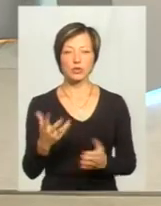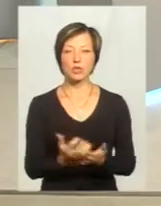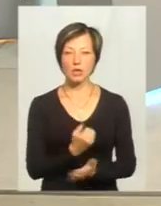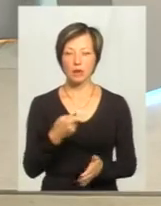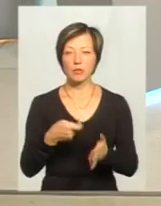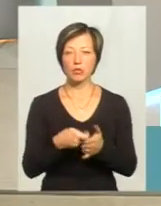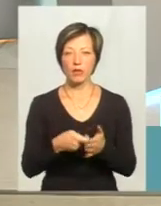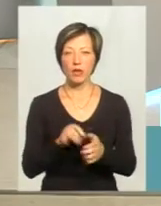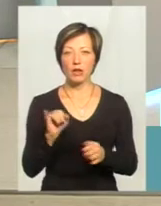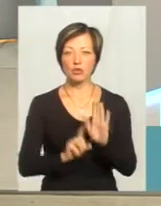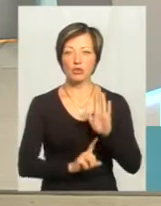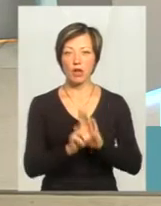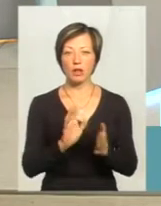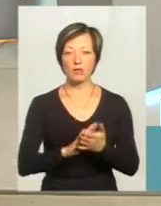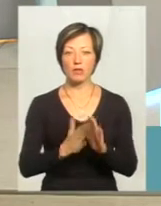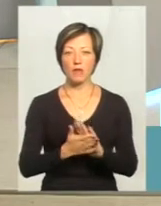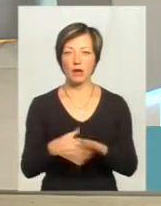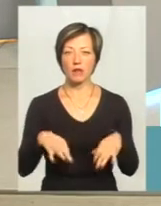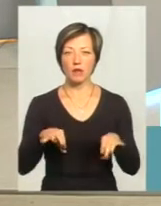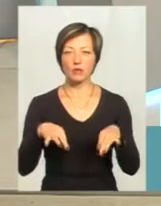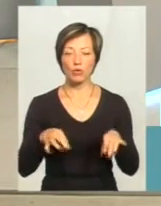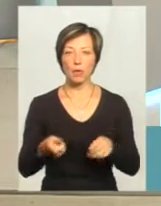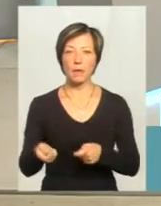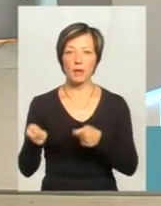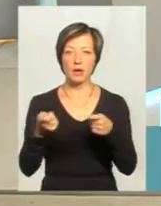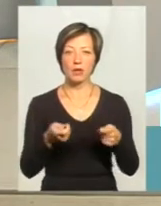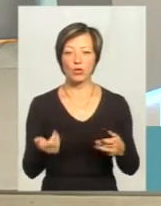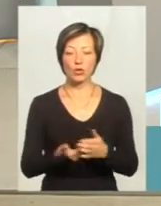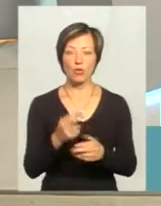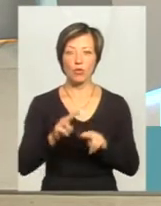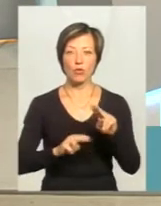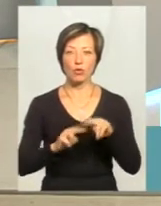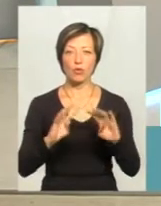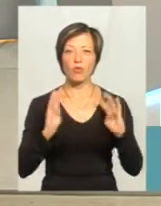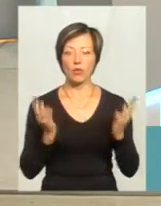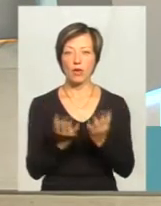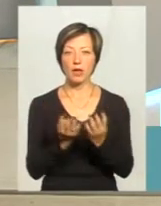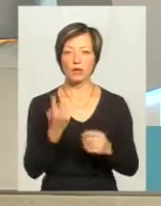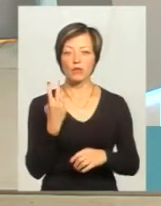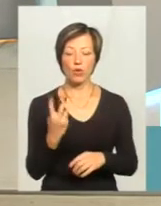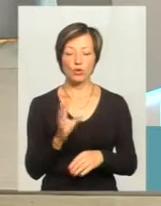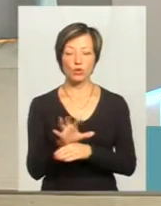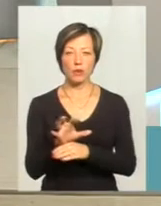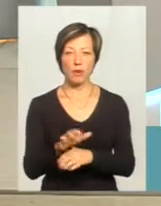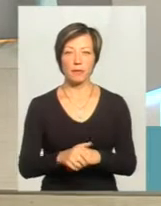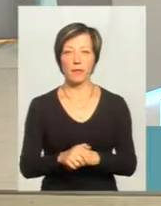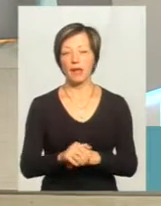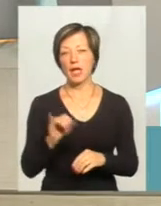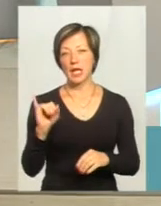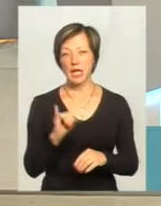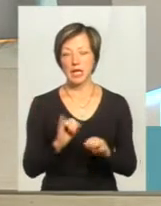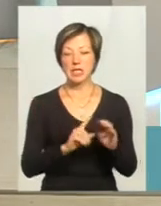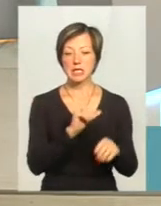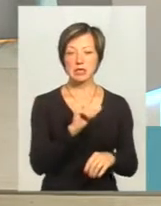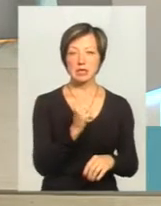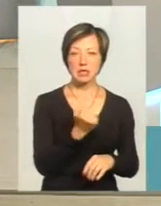підгодувала, і вже почала домовлятися за авто, того, щоб привезти в новопобудований вольєр в притулок цих двох собак. І з неділі